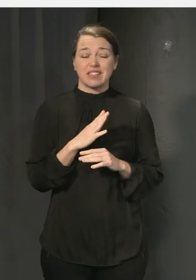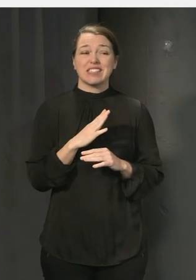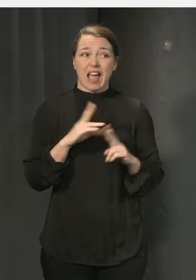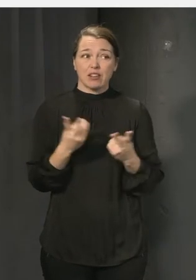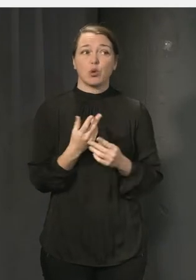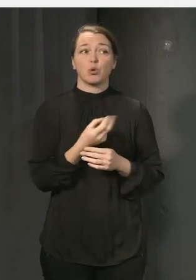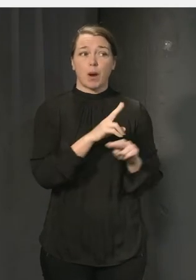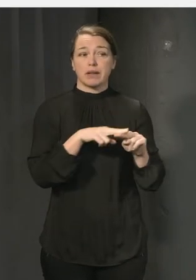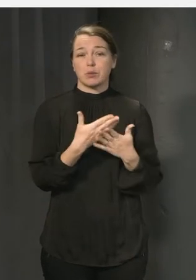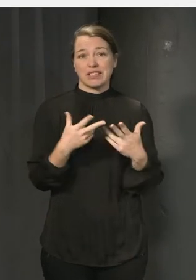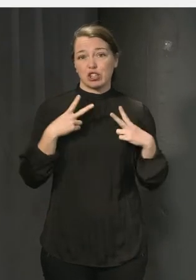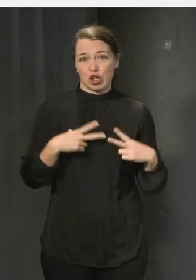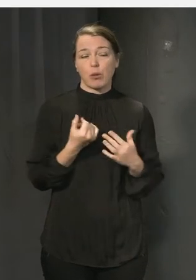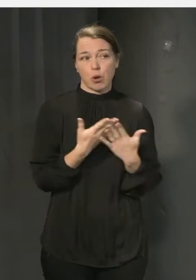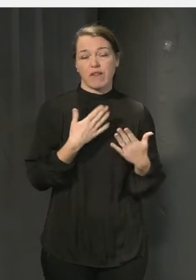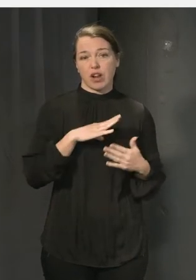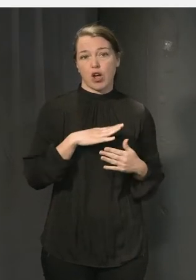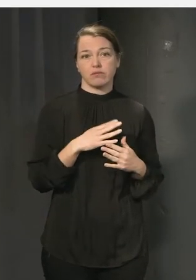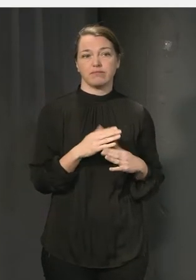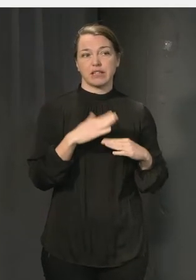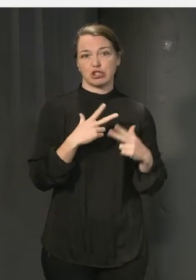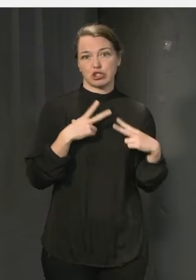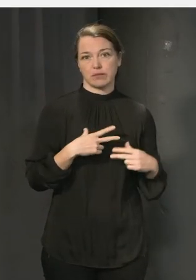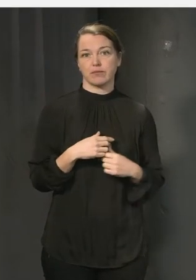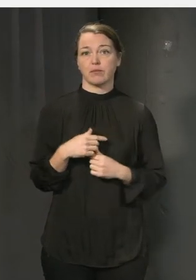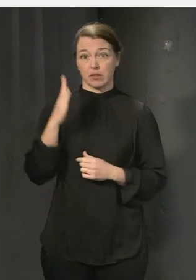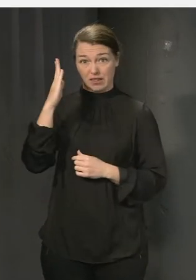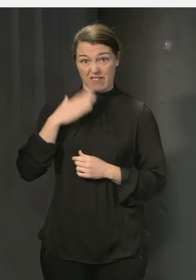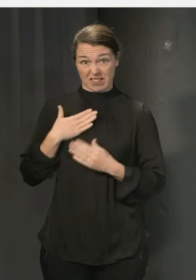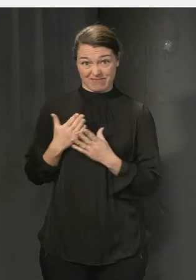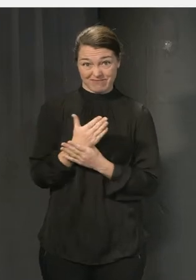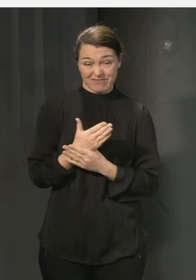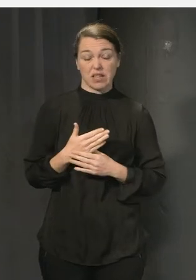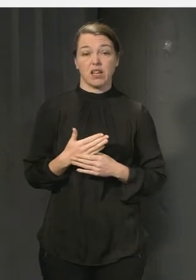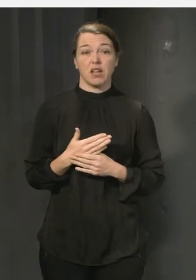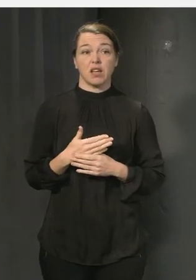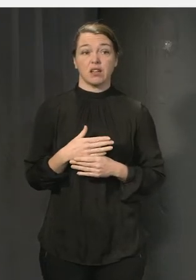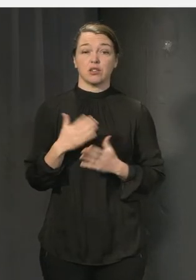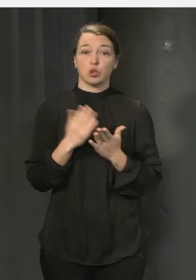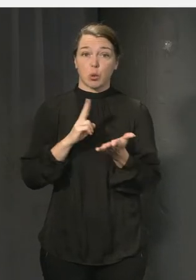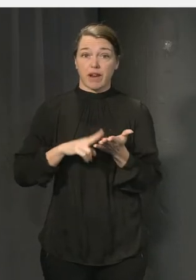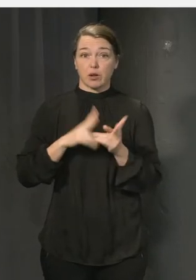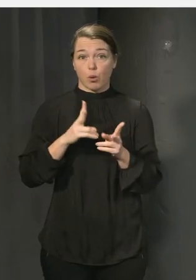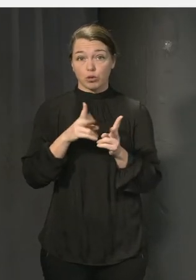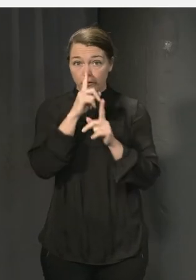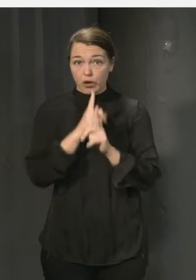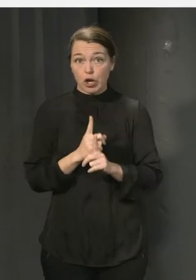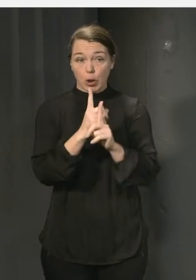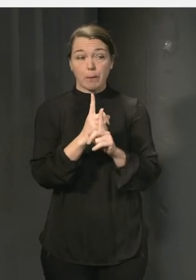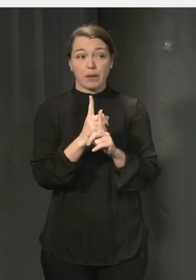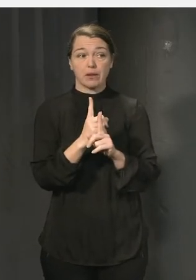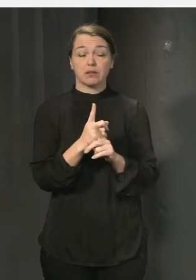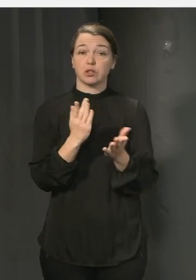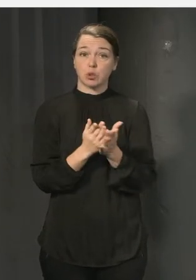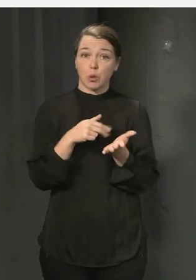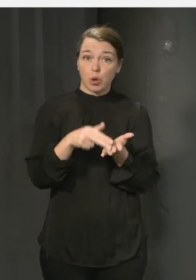Får jag lägga till det Malin? Skolverket följer ju också upp och lever sin skolgång och de flesta elever trivs ju skolan, ska